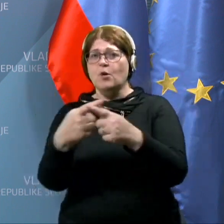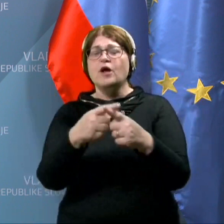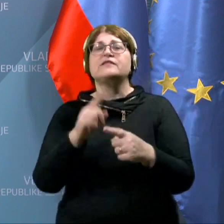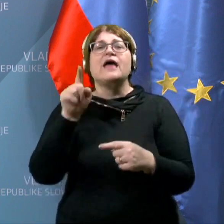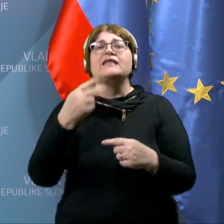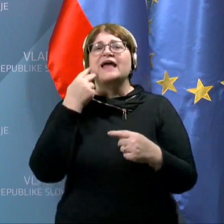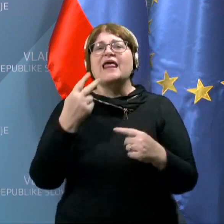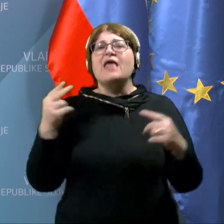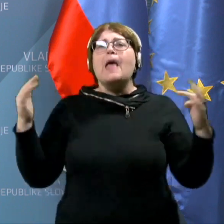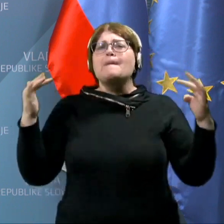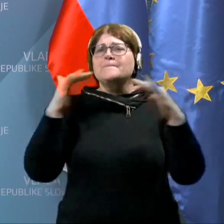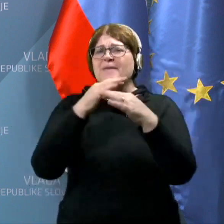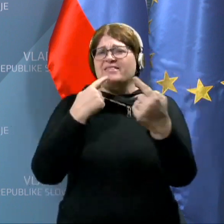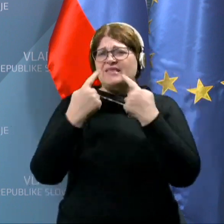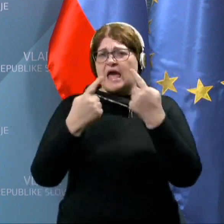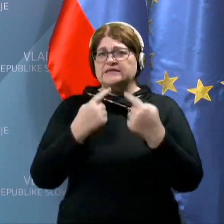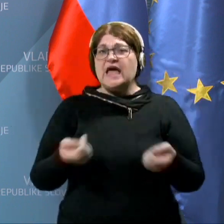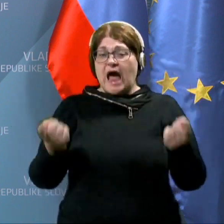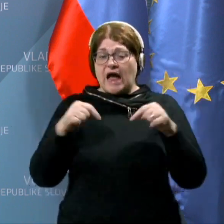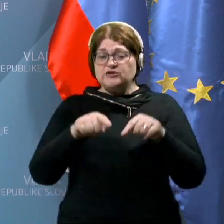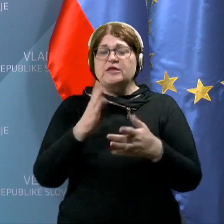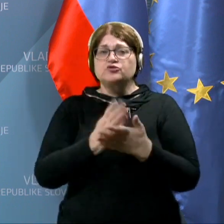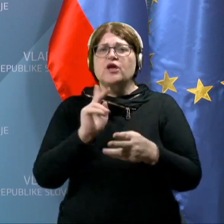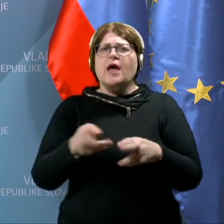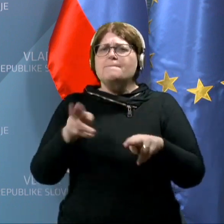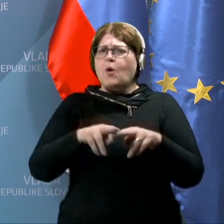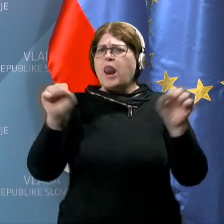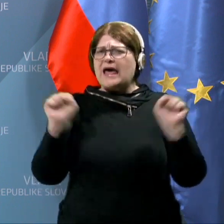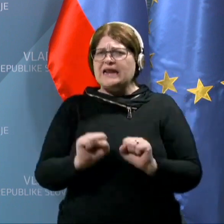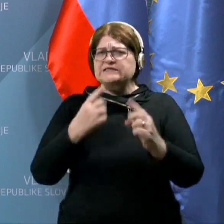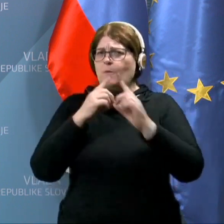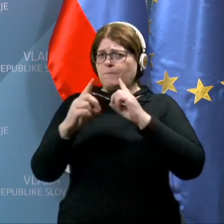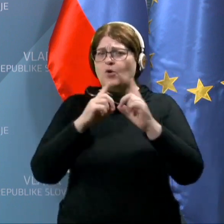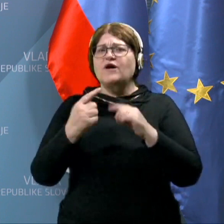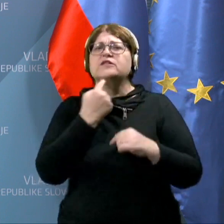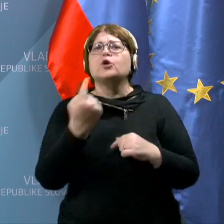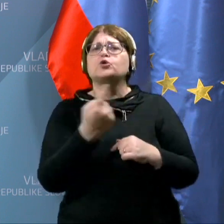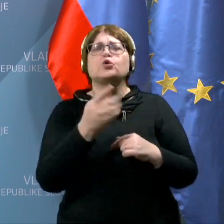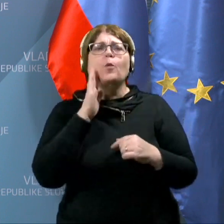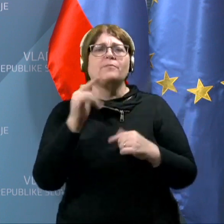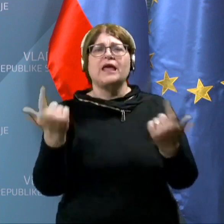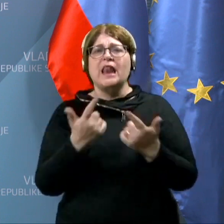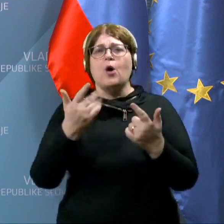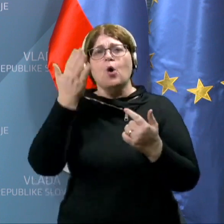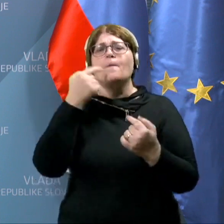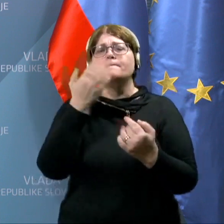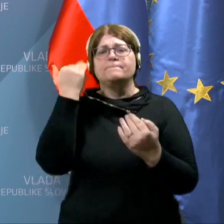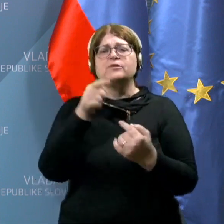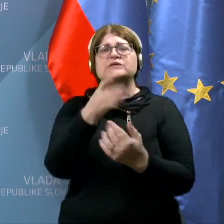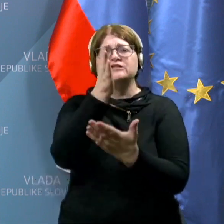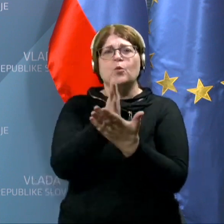glede medijacije, se zdaj o tem mogoče že kaj bolj resno pogovarjate, kdo bi recimo lahko bil medijator.